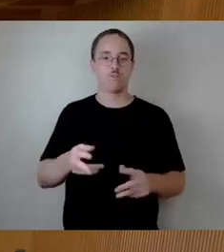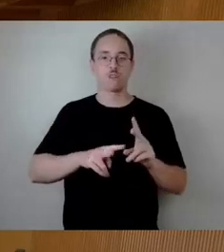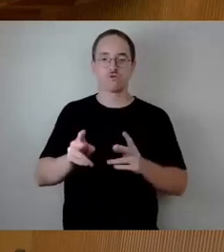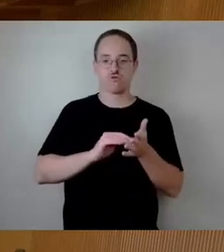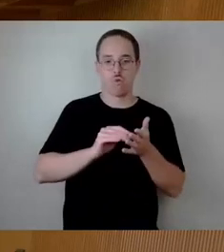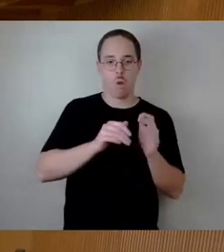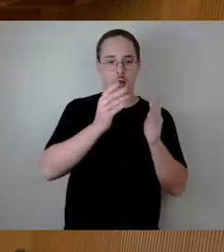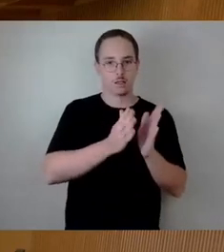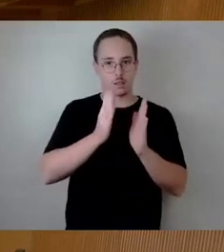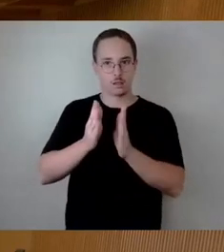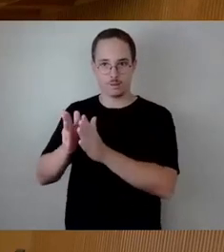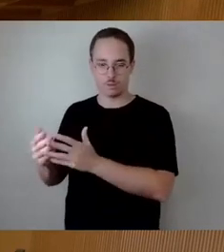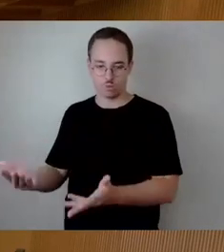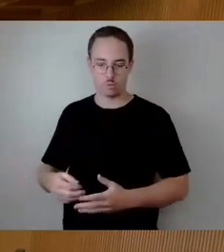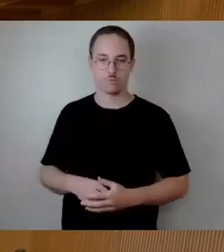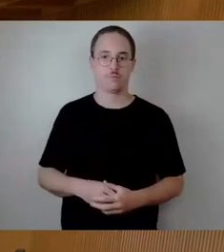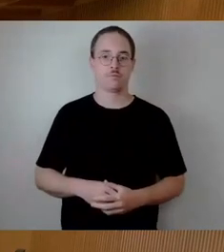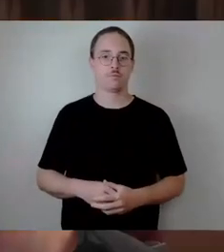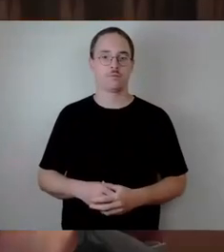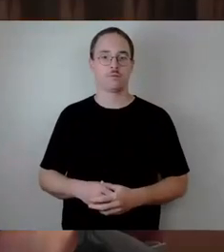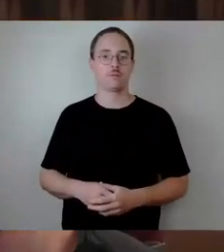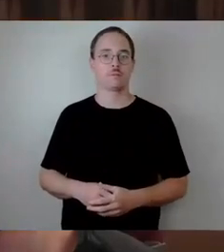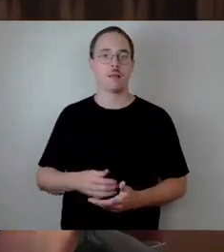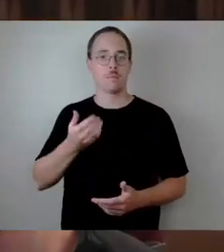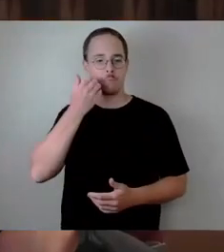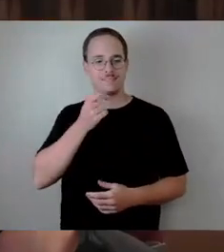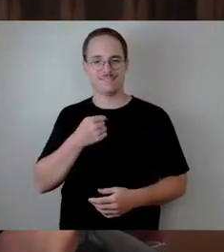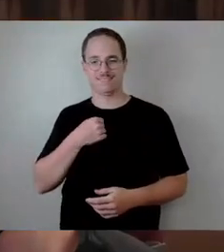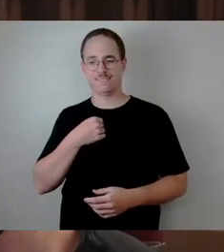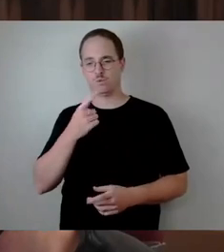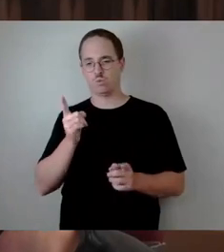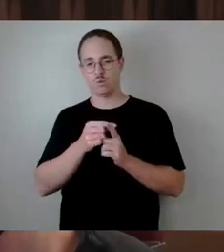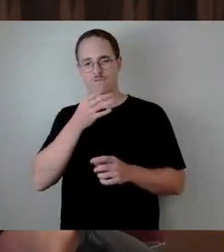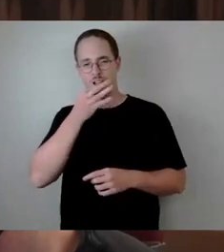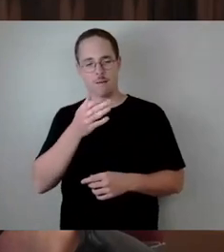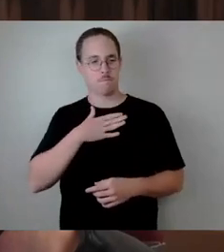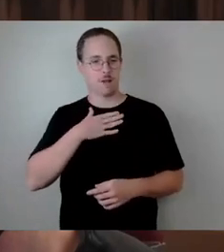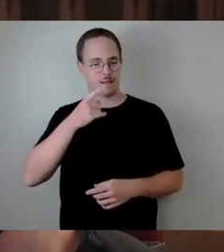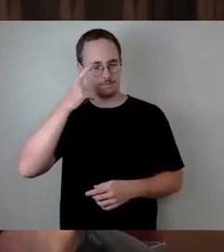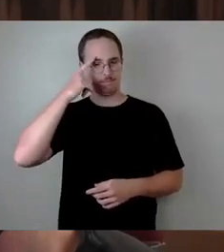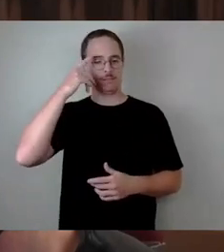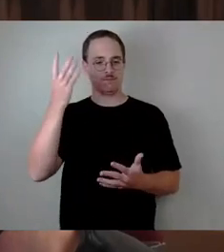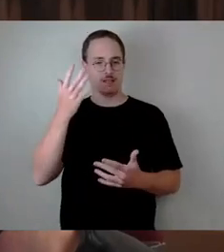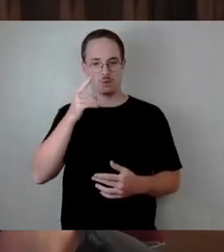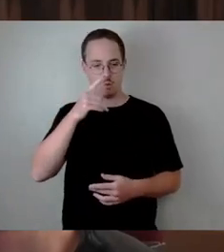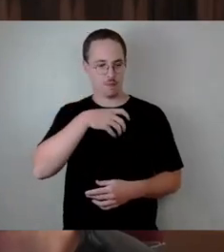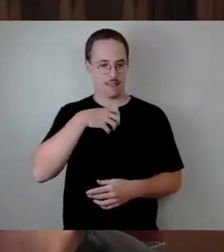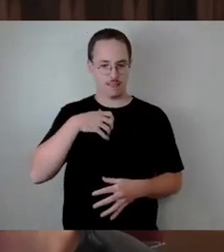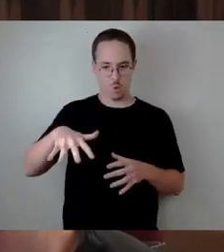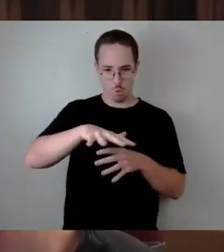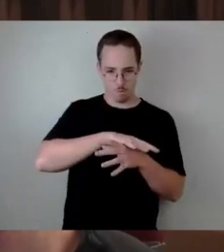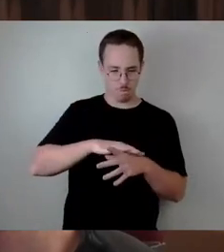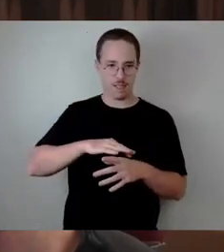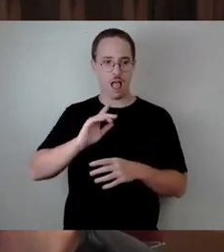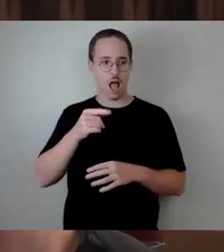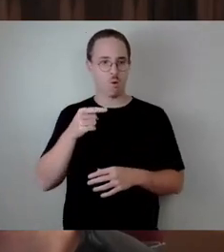Erlauben Sie mir noch eine Nachfrage? Nach meiner Kenntnis sind Schulsachbearbeiterinnen nicht nur im Dresdner Umland, auch in der Stadt Leipzig längst